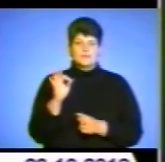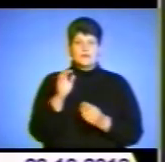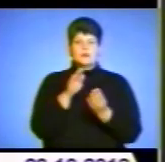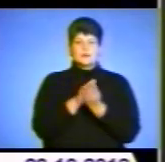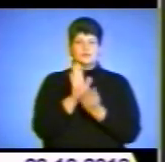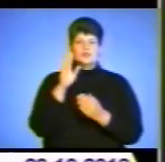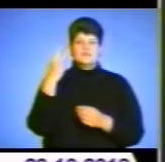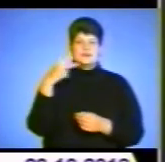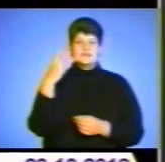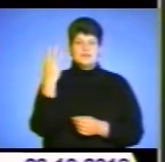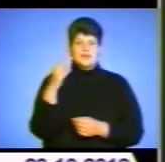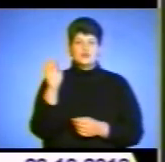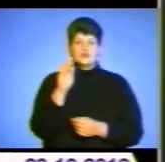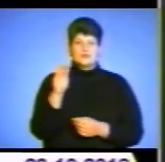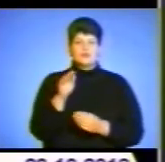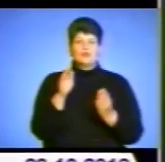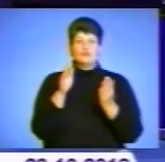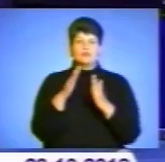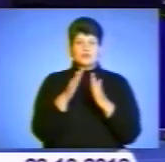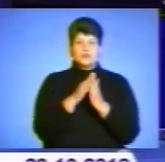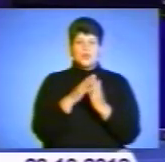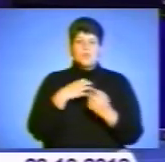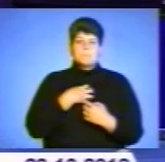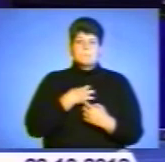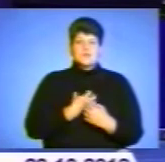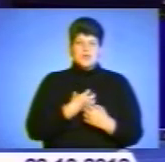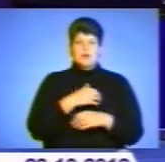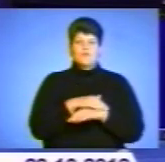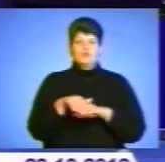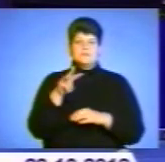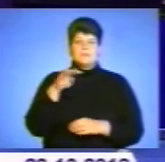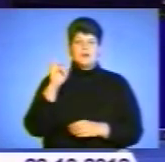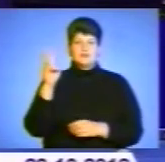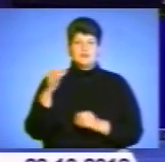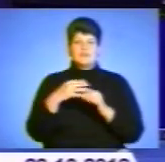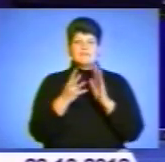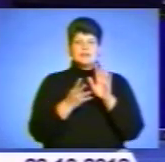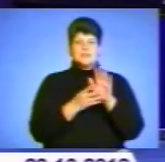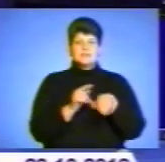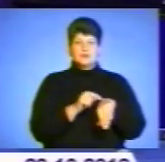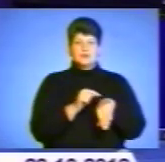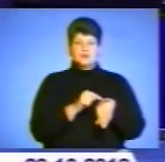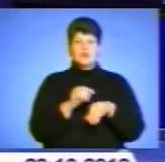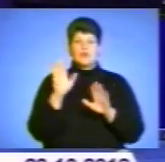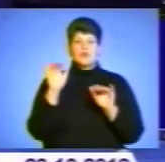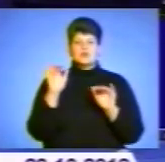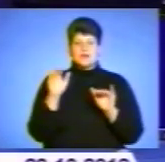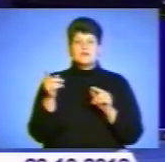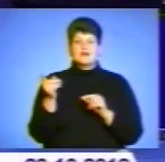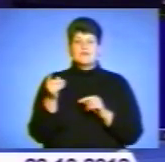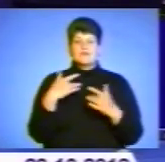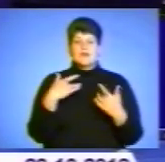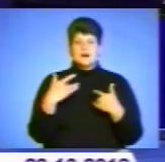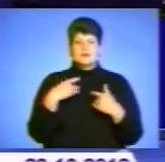жовтня у будинку Печалі, що на вулиці Миколуницькій о 19.00, прощання у театрі 24